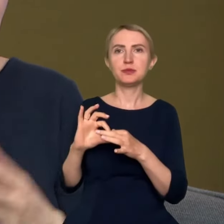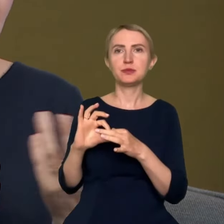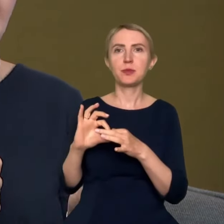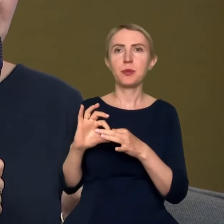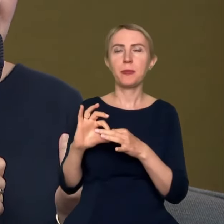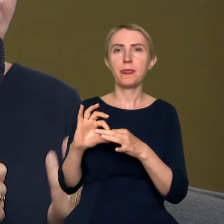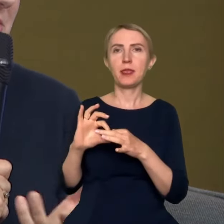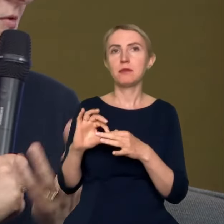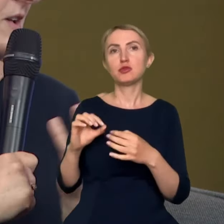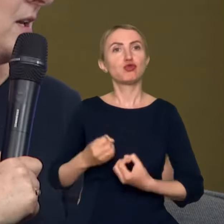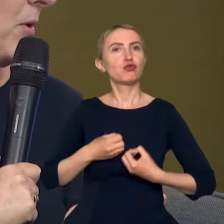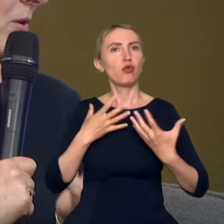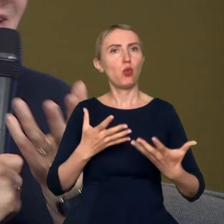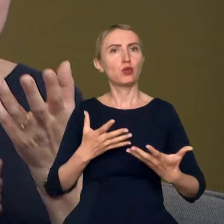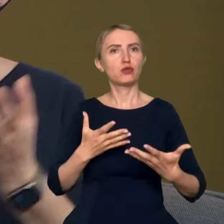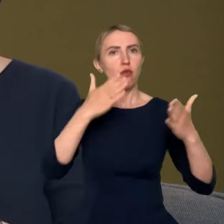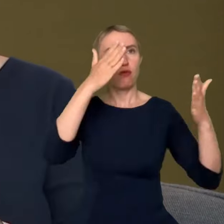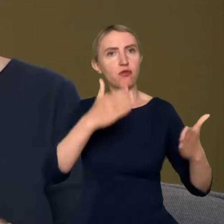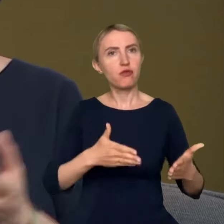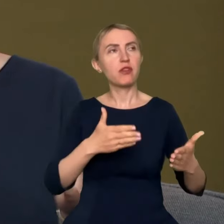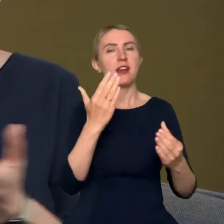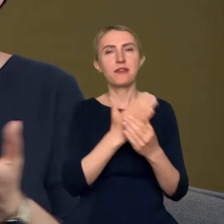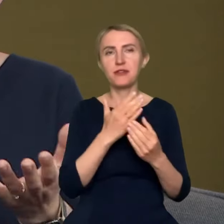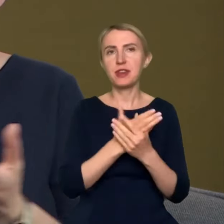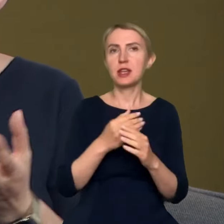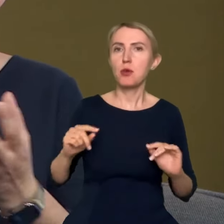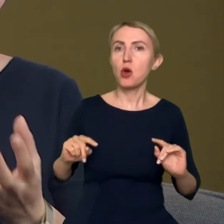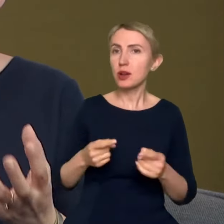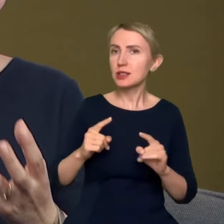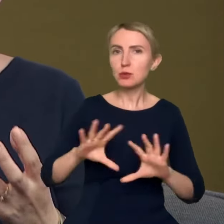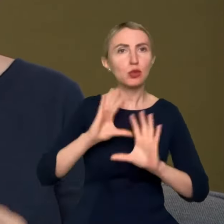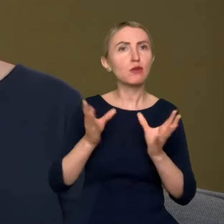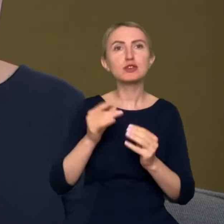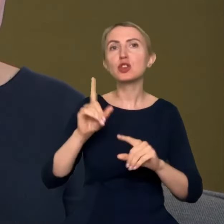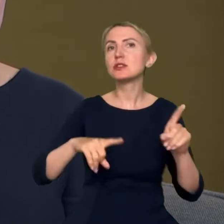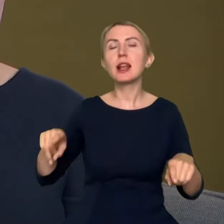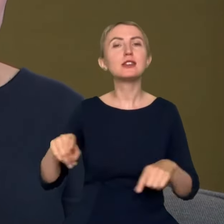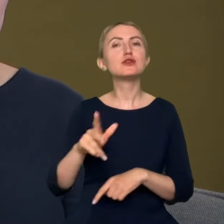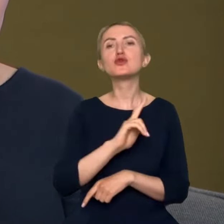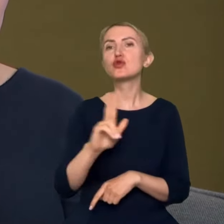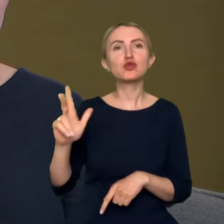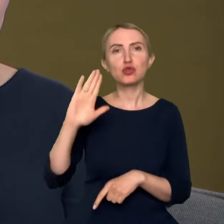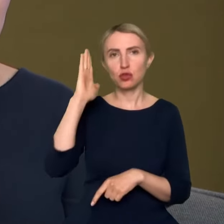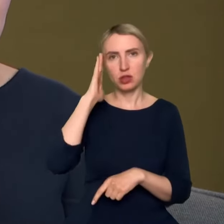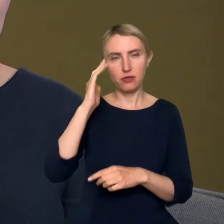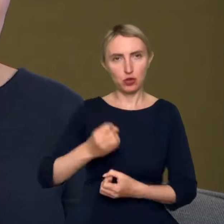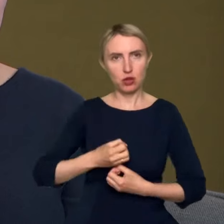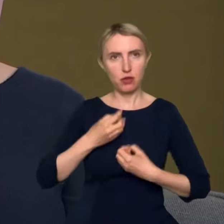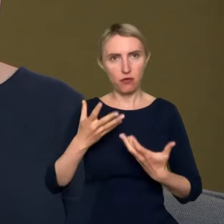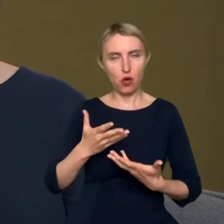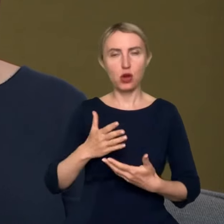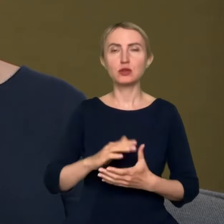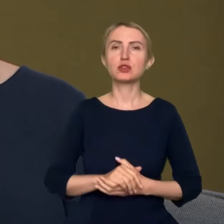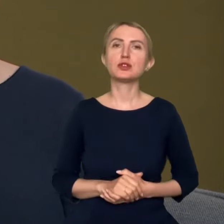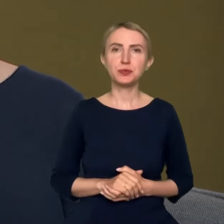twórców w postaci firm, organizacji, bo to wszystko zależy, kto tę wiedzę tworzy i umieszcza.